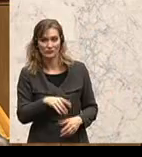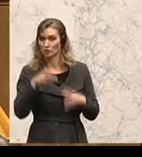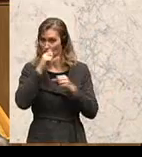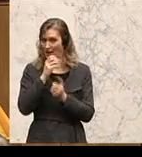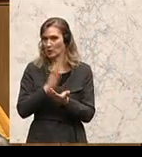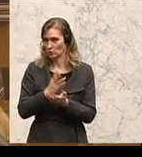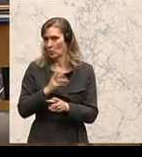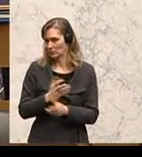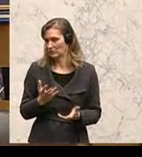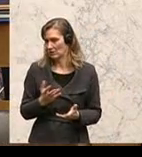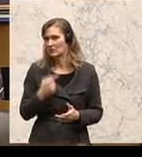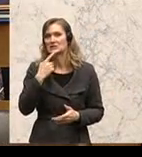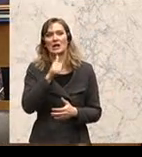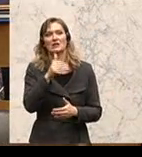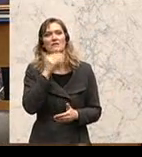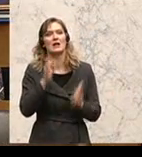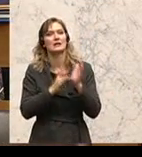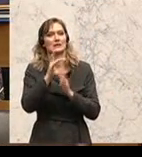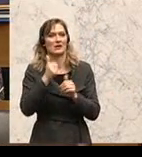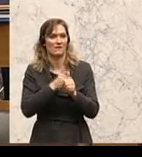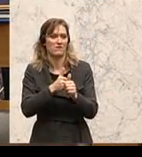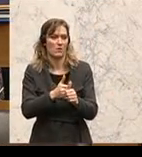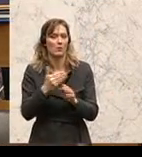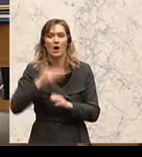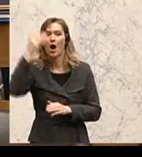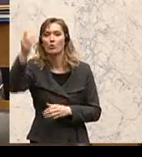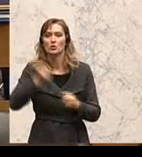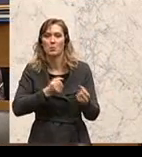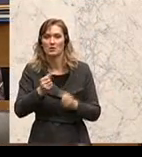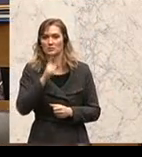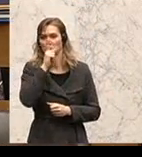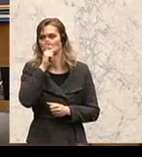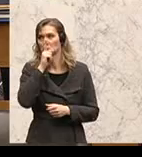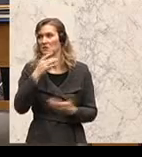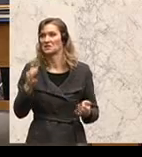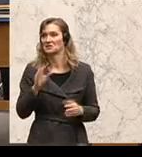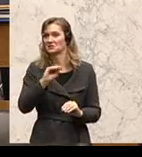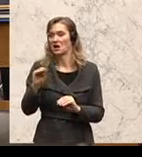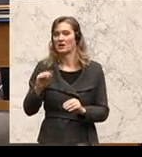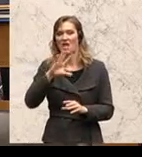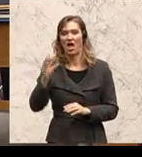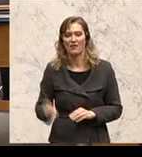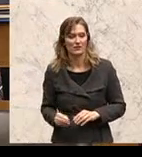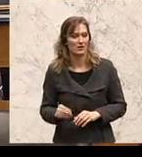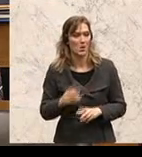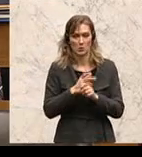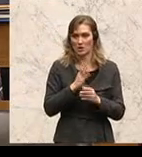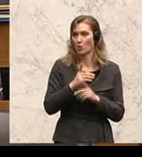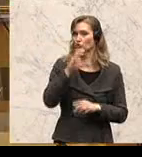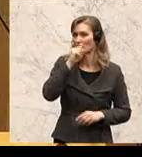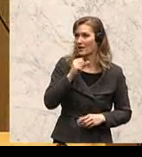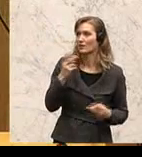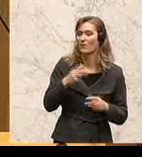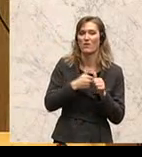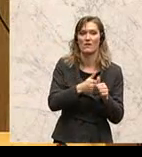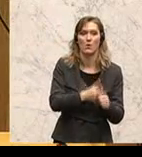auch in diesem außenpolitischen Bericht. Österreich schweigt bei der Christenverfolgung in Afrika, Österreich schweigt bei der Christenverfolgung auch in